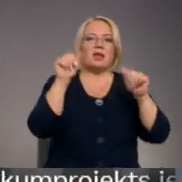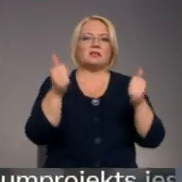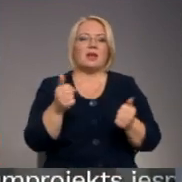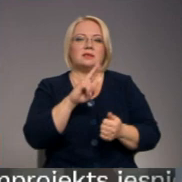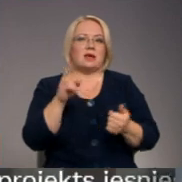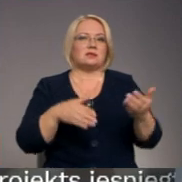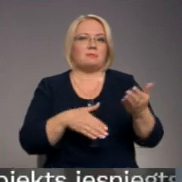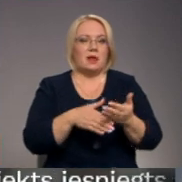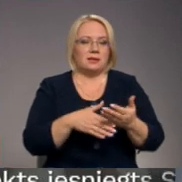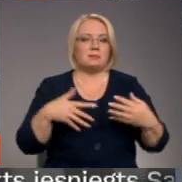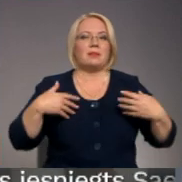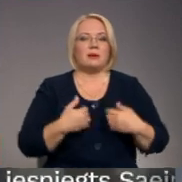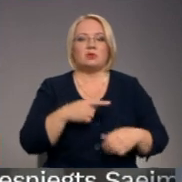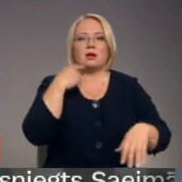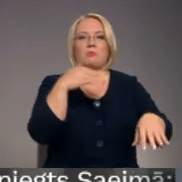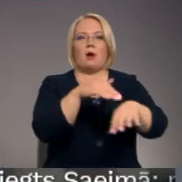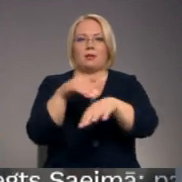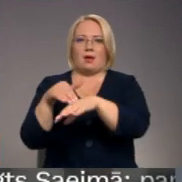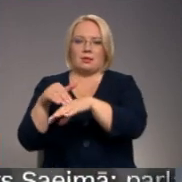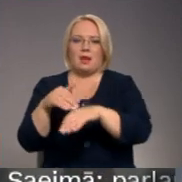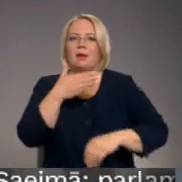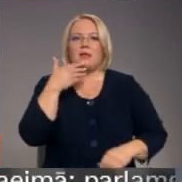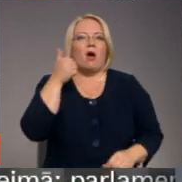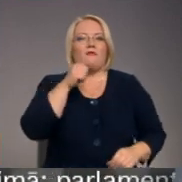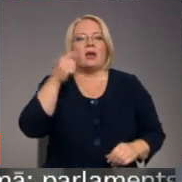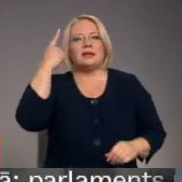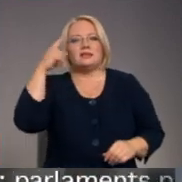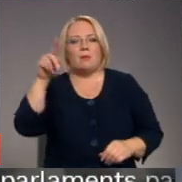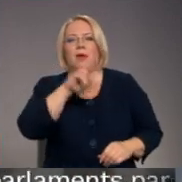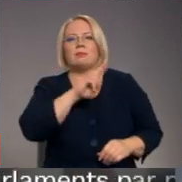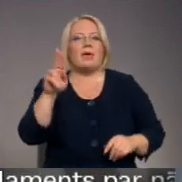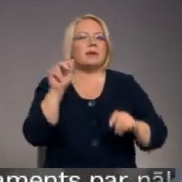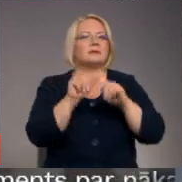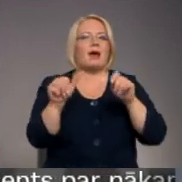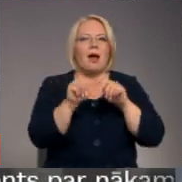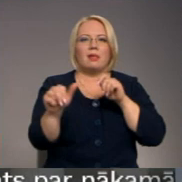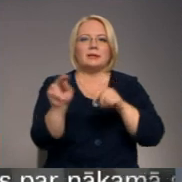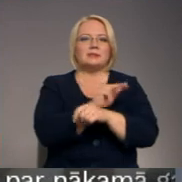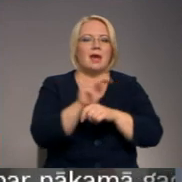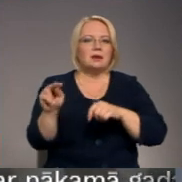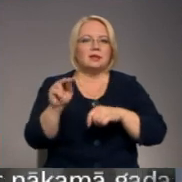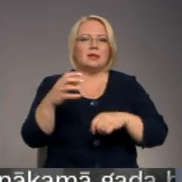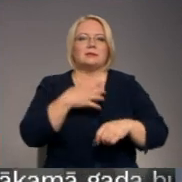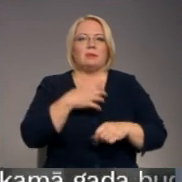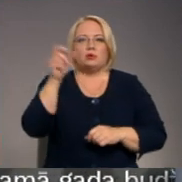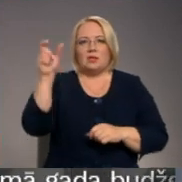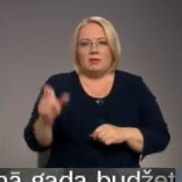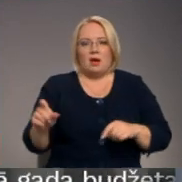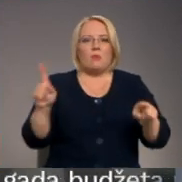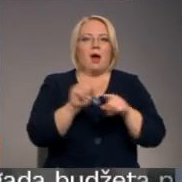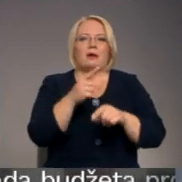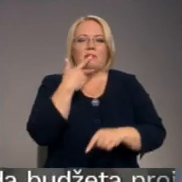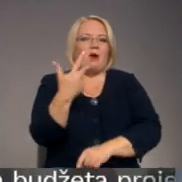Diemžēl es gribu visiem atgādināt, ka nav vēl izdomāts ne zāles, kas ir izjārstēt slima cilvēku, nav arī